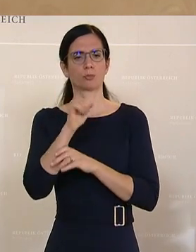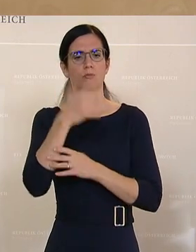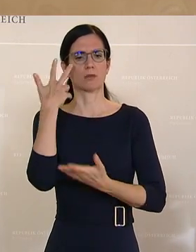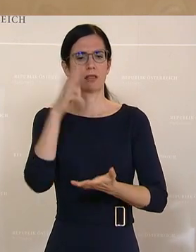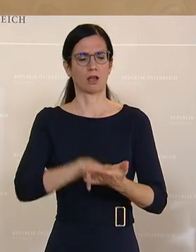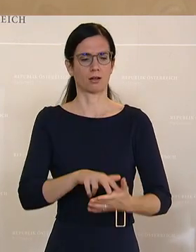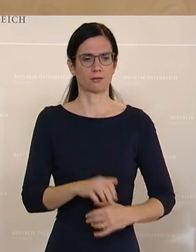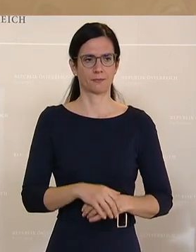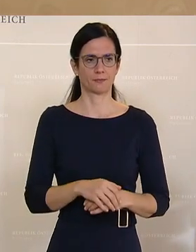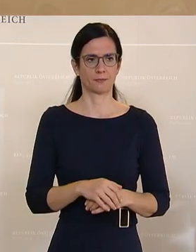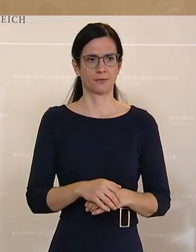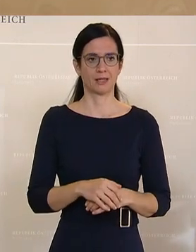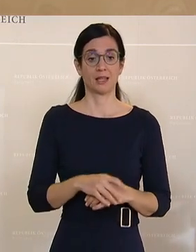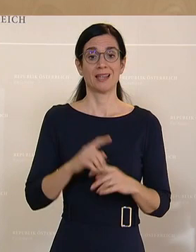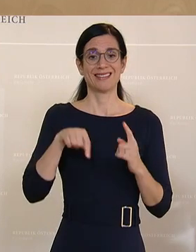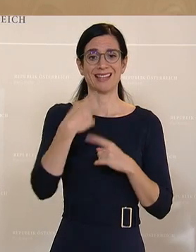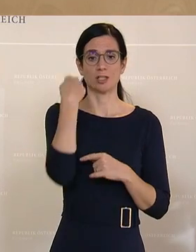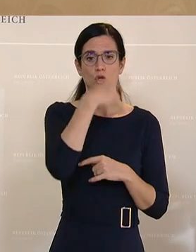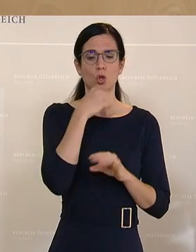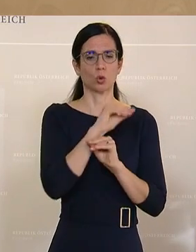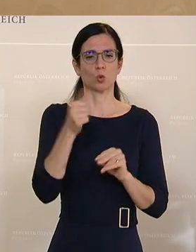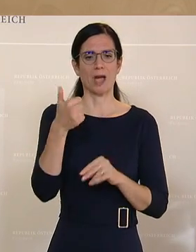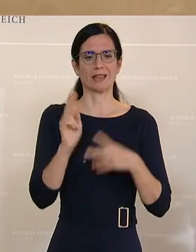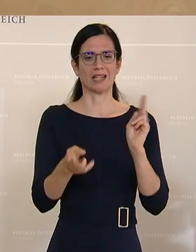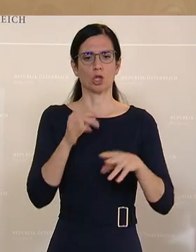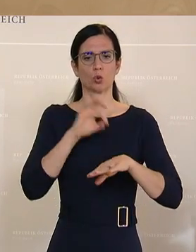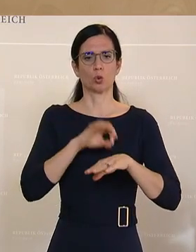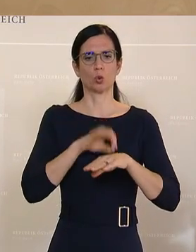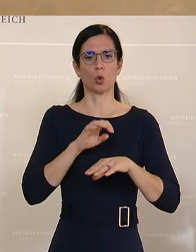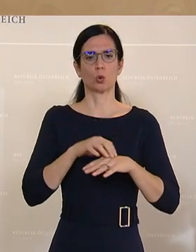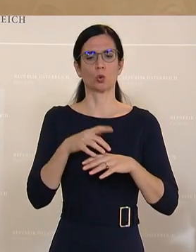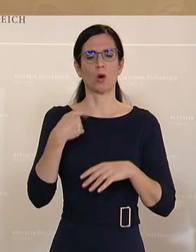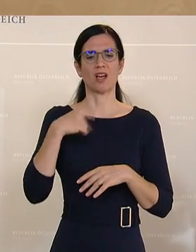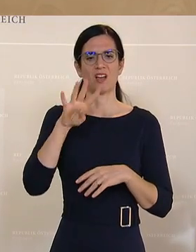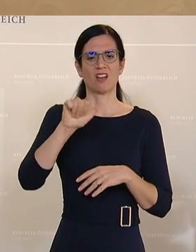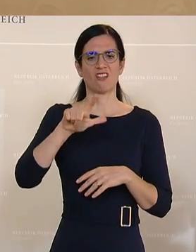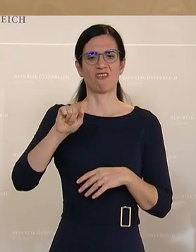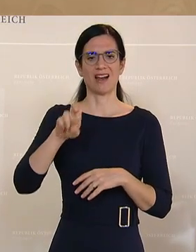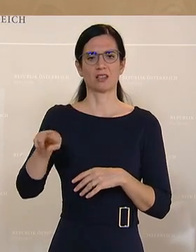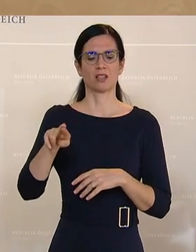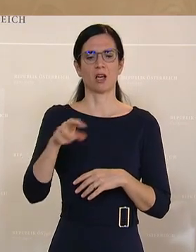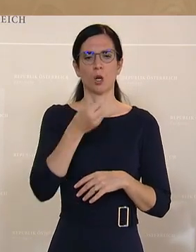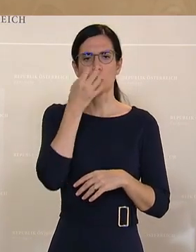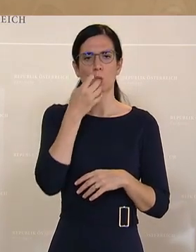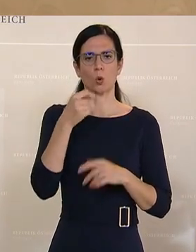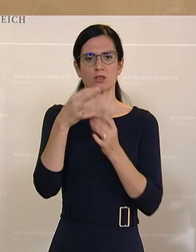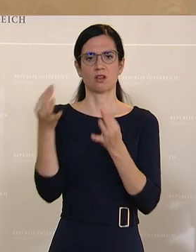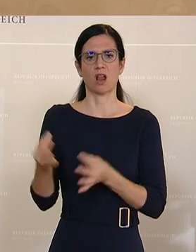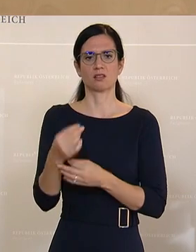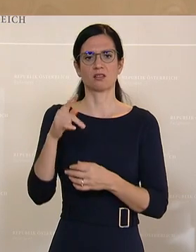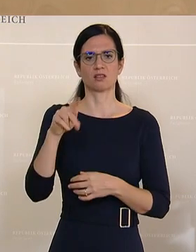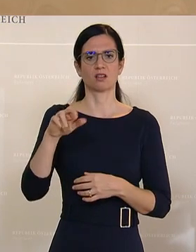warum es am kommenden Sonntag nur eine Alternative gibt, Dr. Walter Rosenkranz, der ist nämlich nicht der Präsident des Establishments,